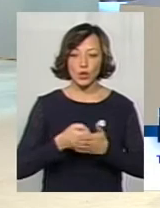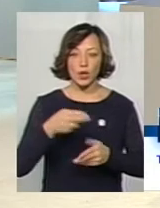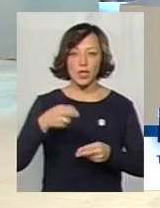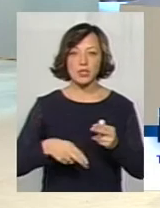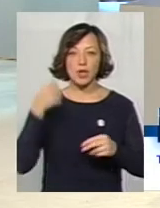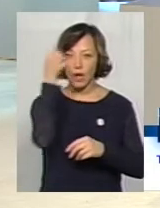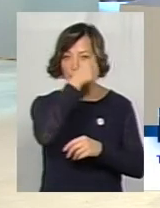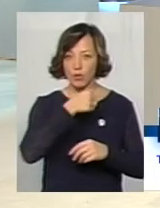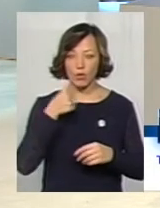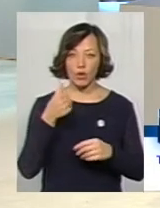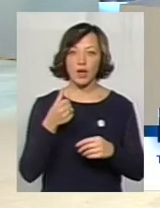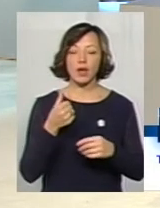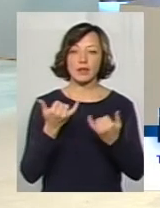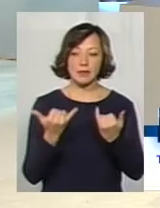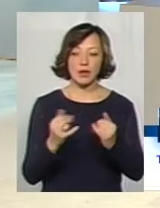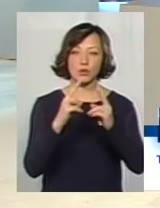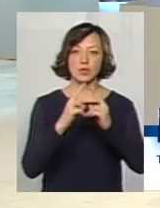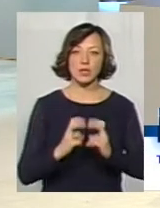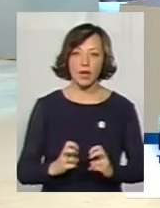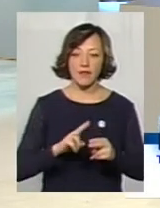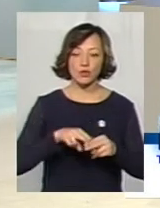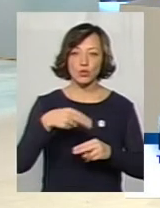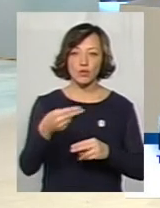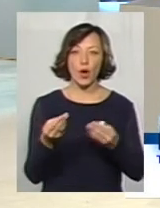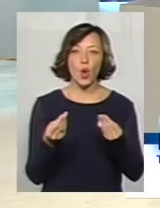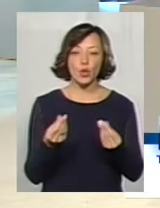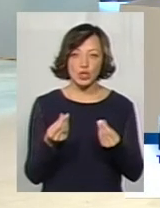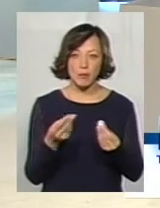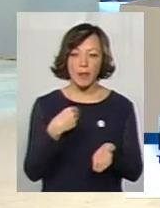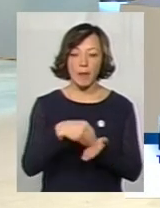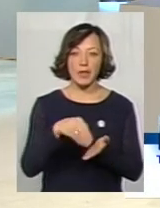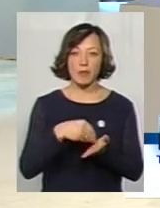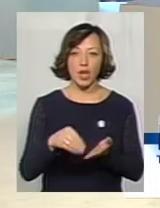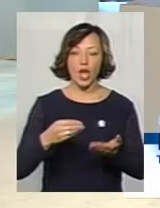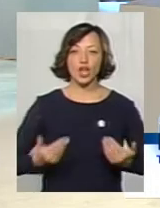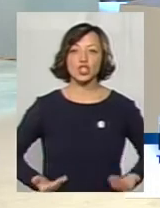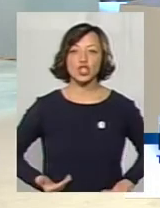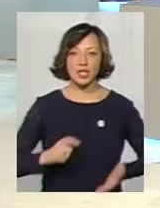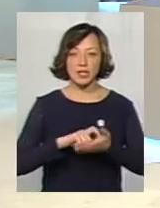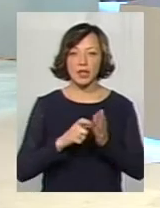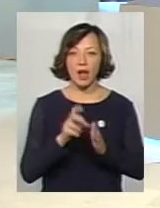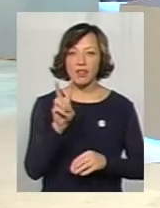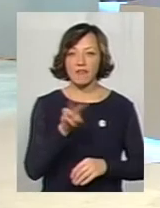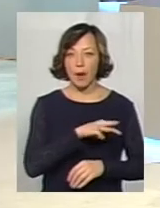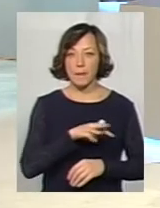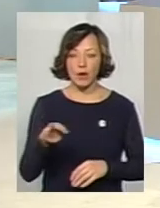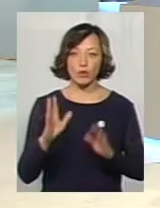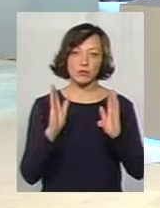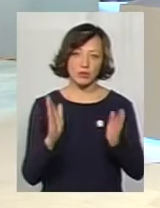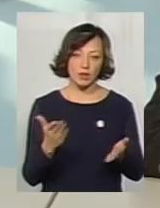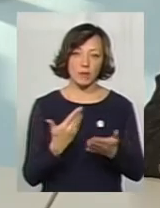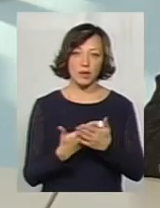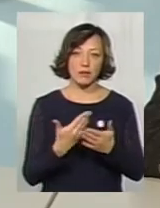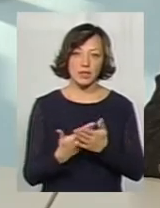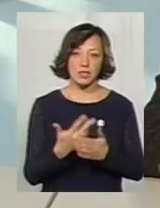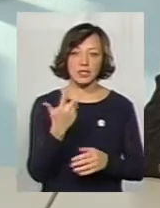року зараз розглядається варіант відшкодування грошима на придбання житла у сумі 2 мільйона. Це десь буде ще приблизно.